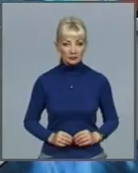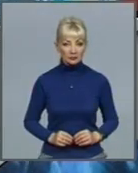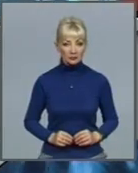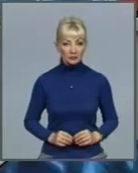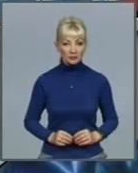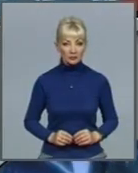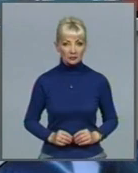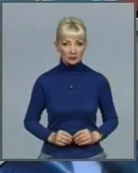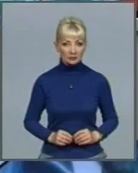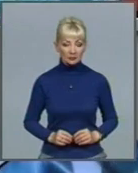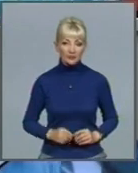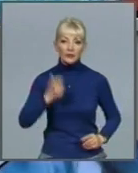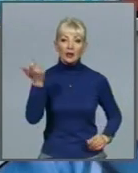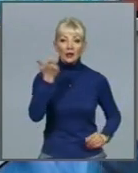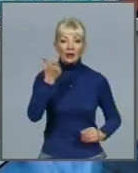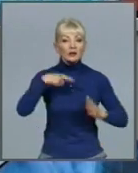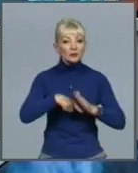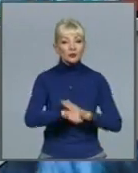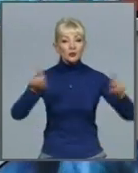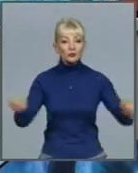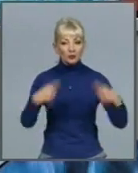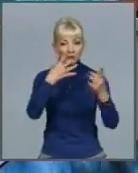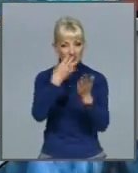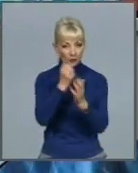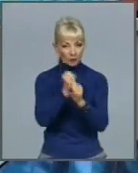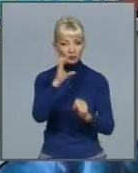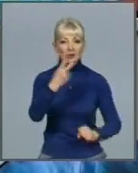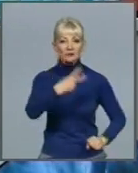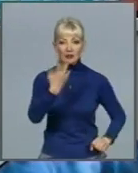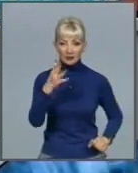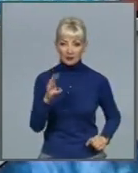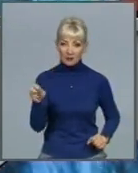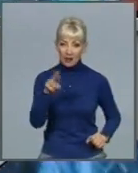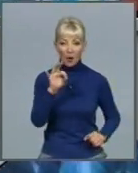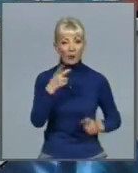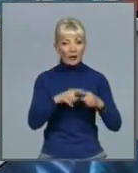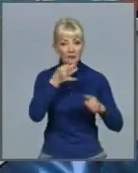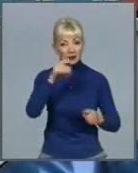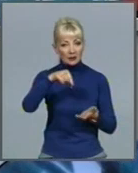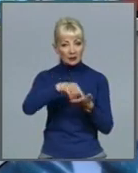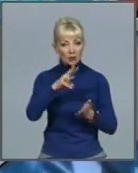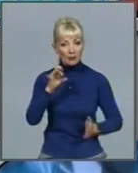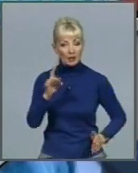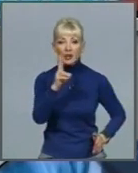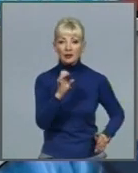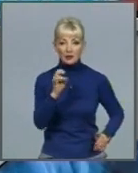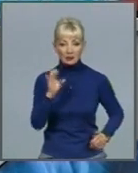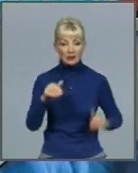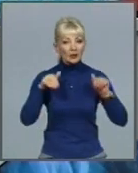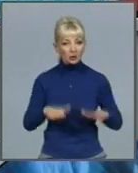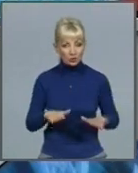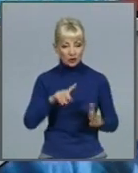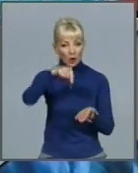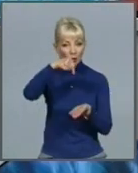Харківська підземка відновить свою роботу з 25 травня. Про це заявив міський голова Геннадій Кернес. Рішення муніципалітет ухвалив на